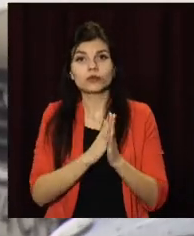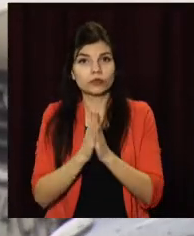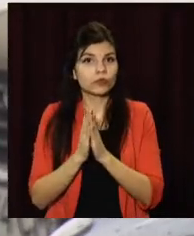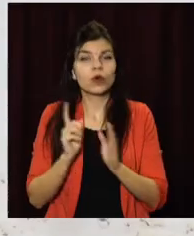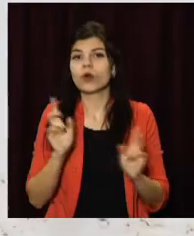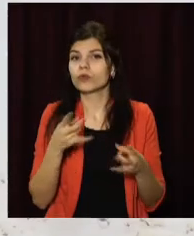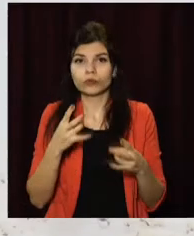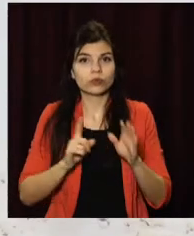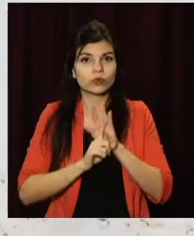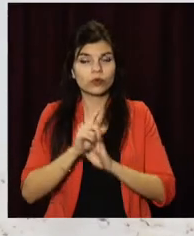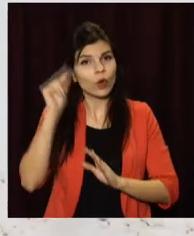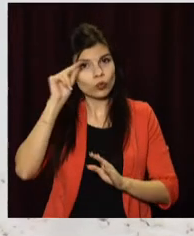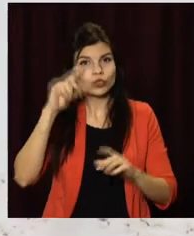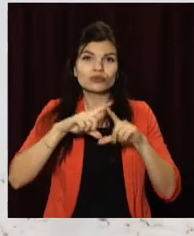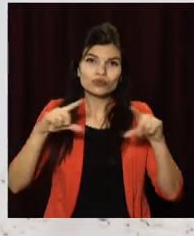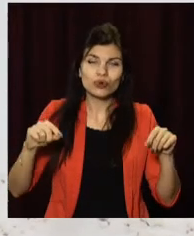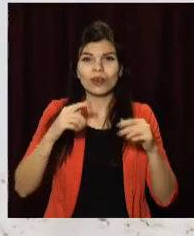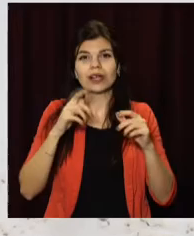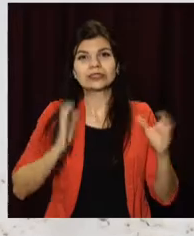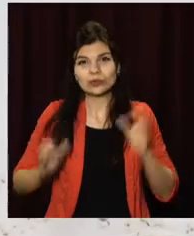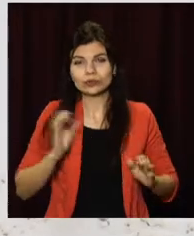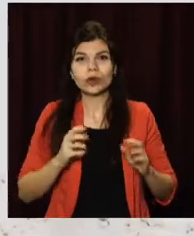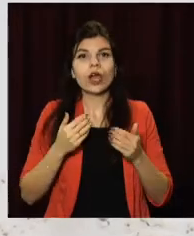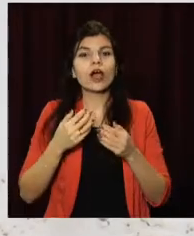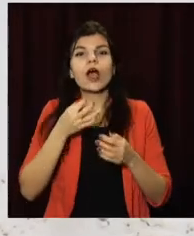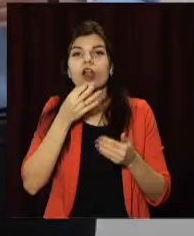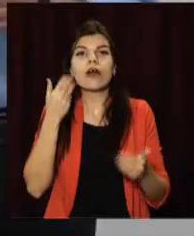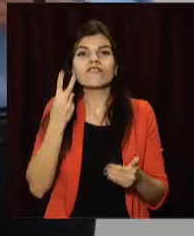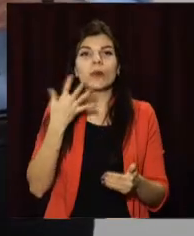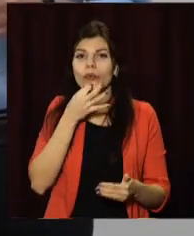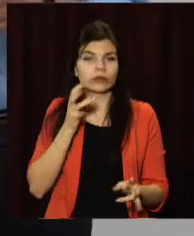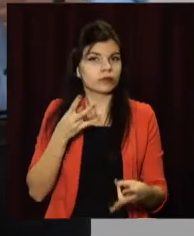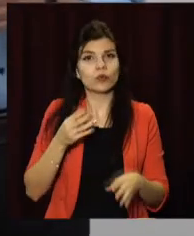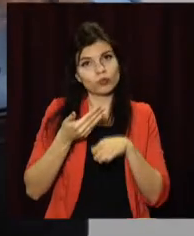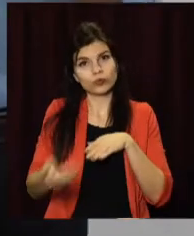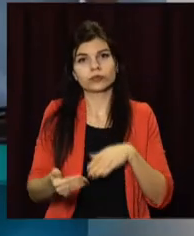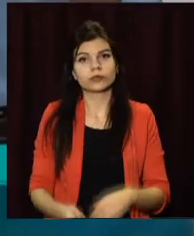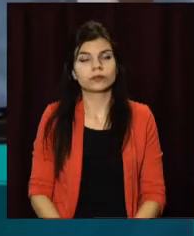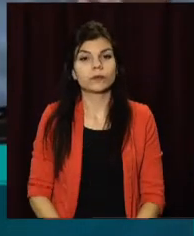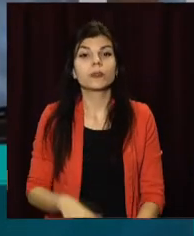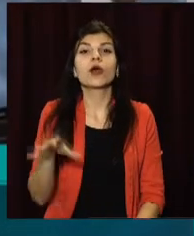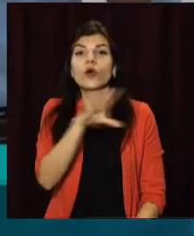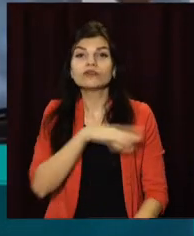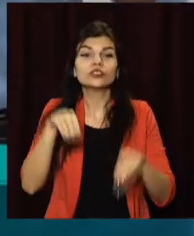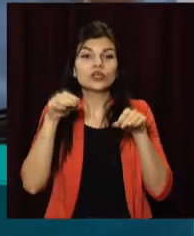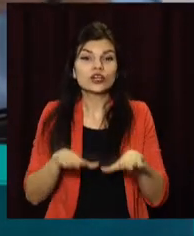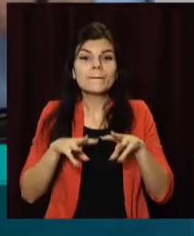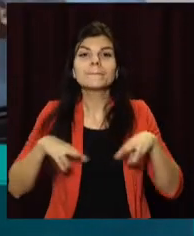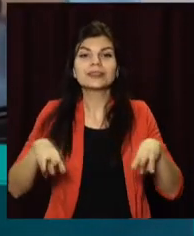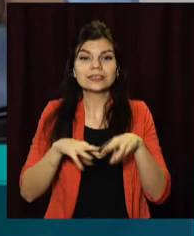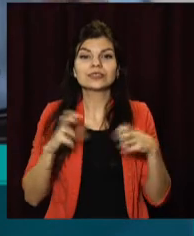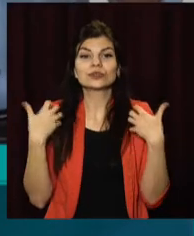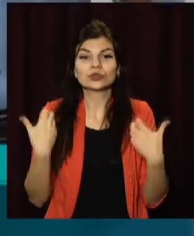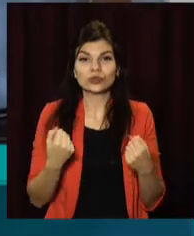розпочинати роботу навчальних закладів раніше 25 січня. Усі рішення Міністерства охорони здоров'я щодо карантинних